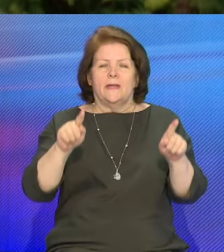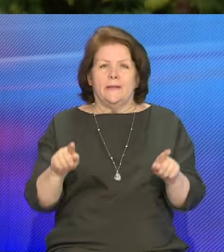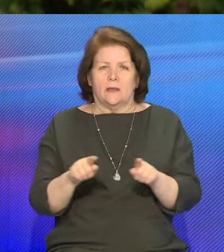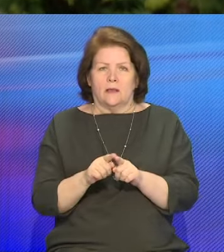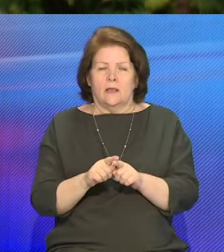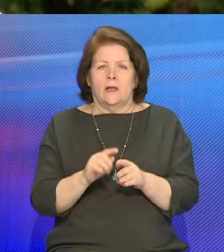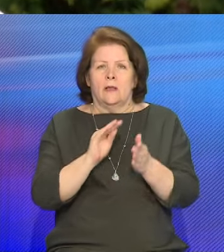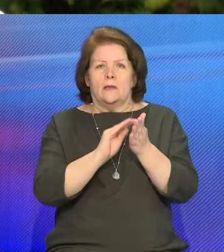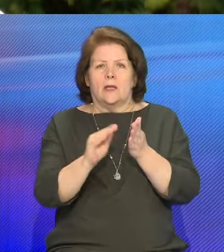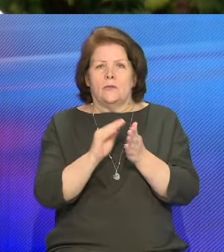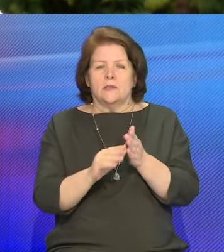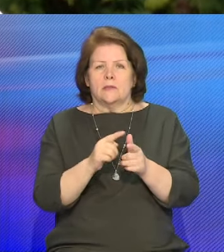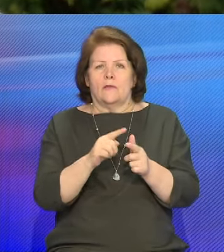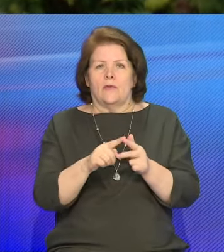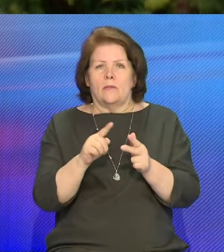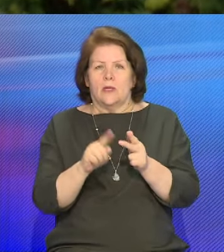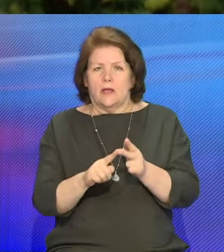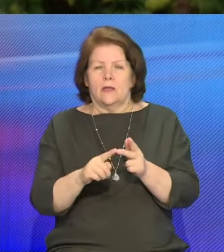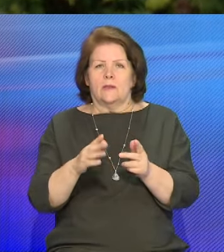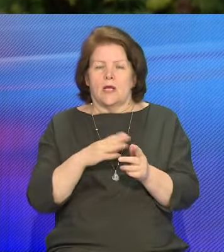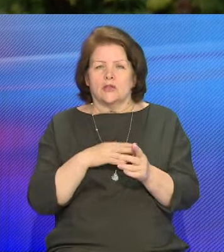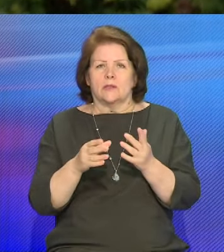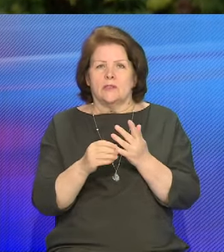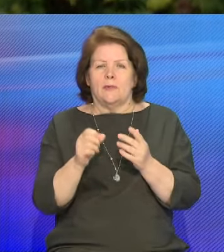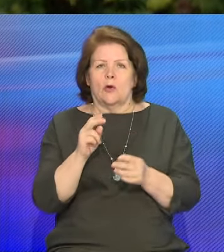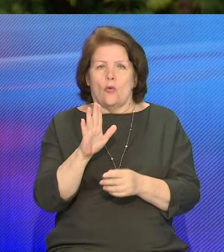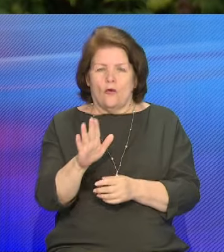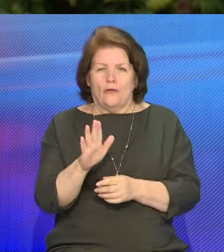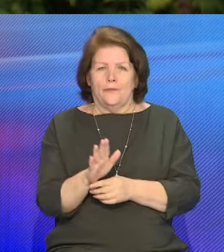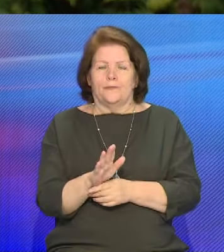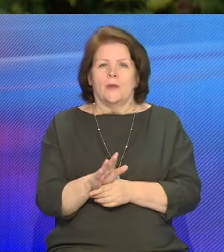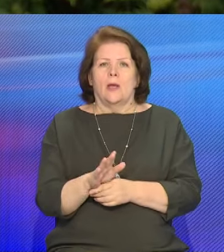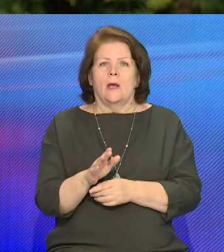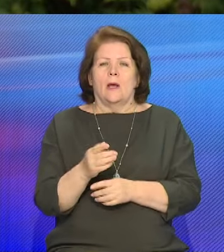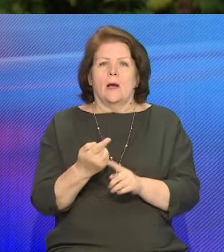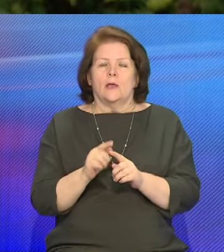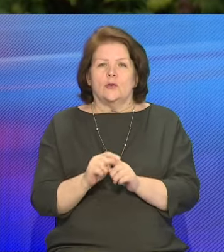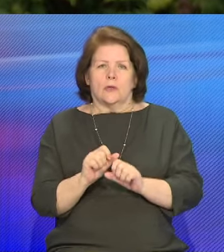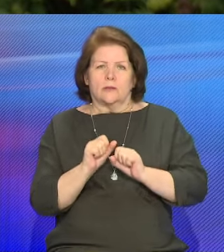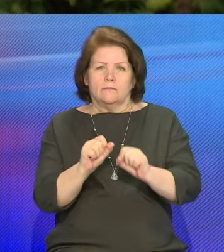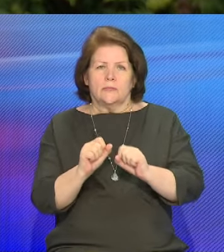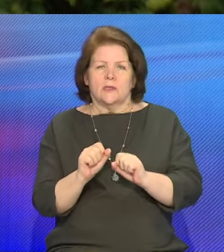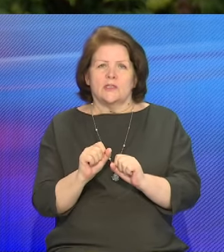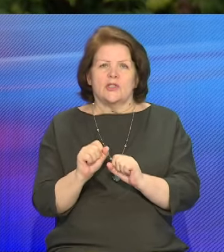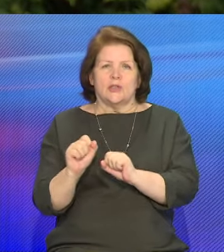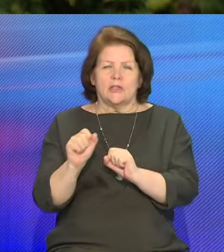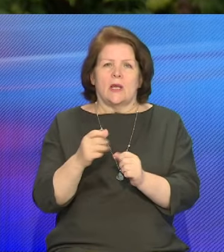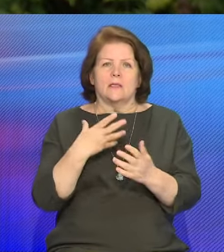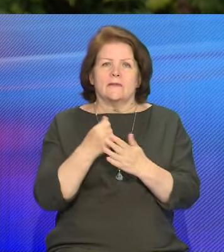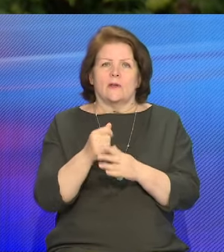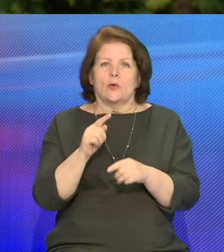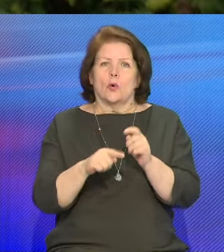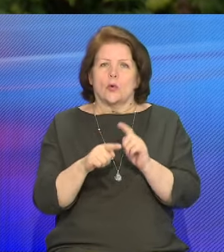наших воинов-земляков. 106 воинов-земляков, которые храбро защищали как свое Отечество, так и